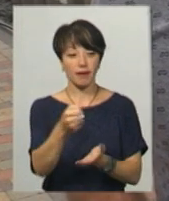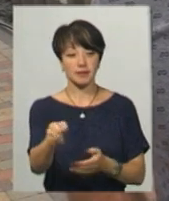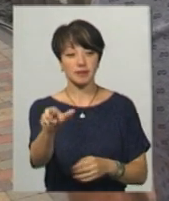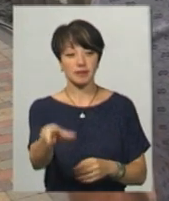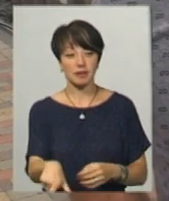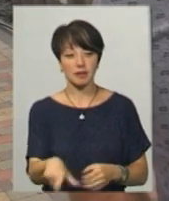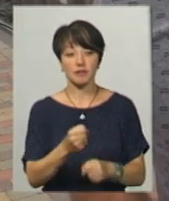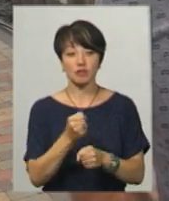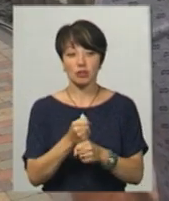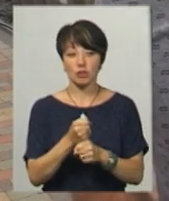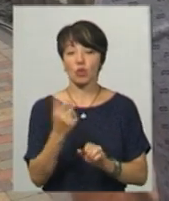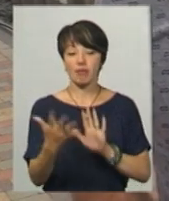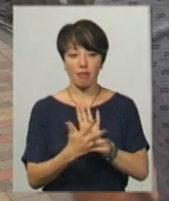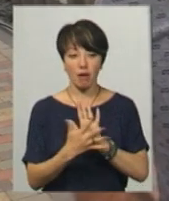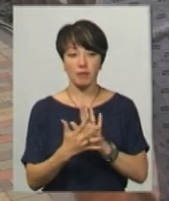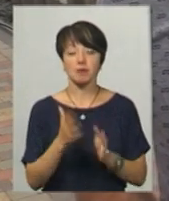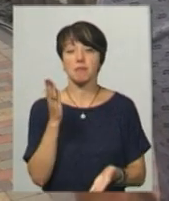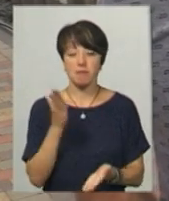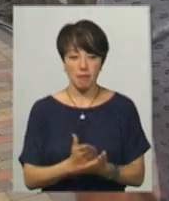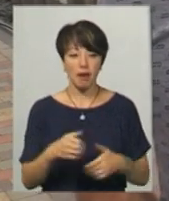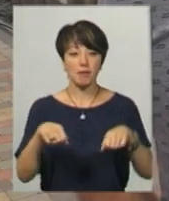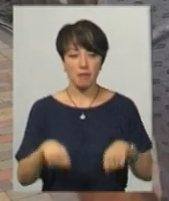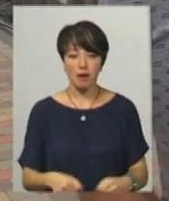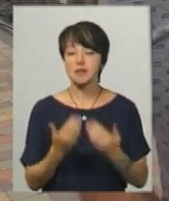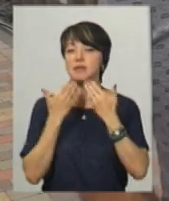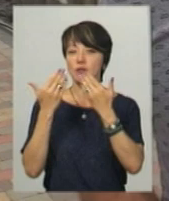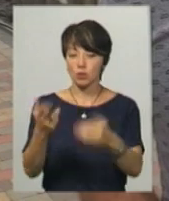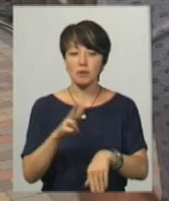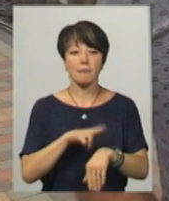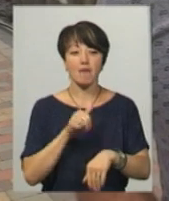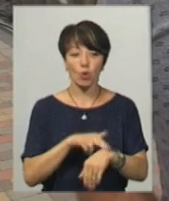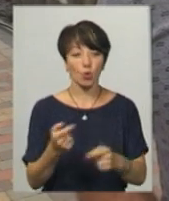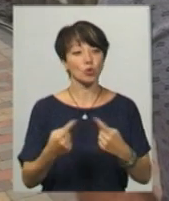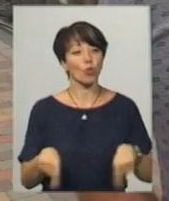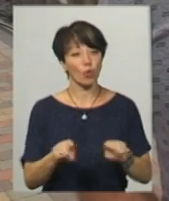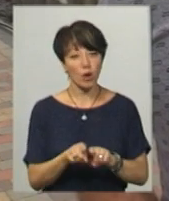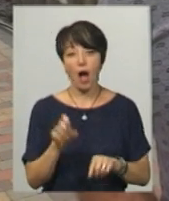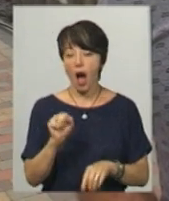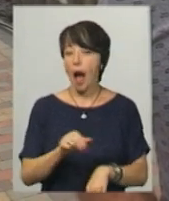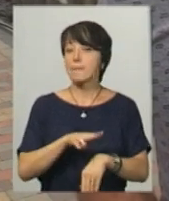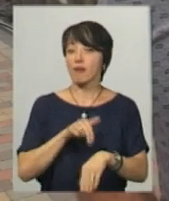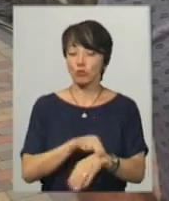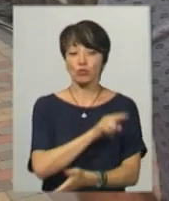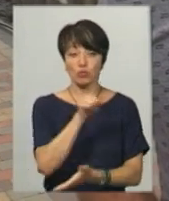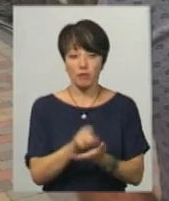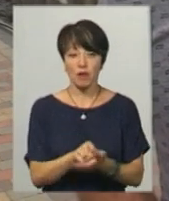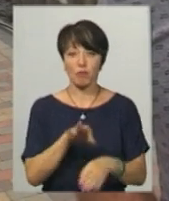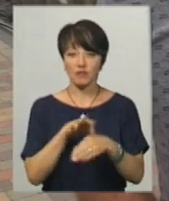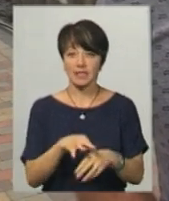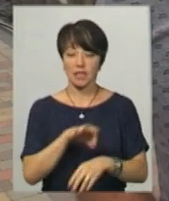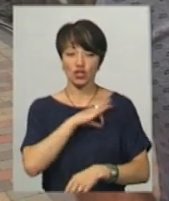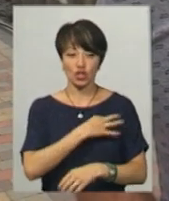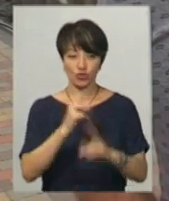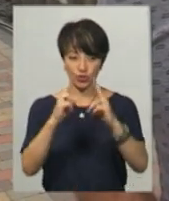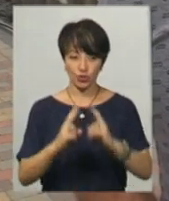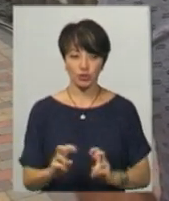вчинено напад, він має право звернутися до правоохоронних органів. Правоохоронці зобов'язані провести слідчі дії,